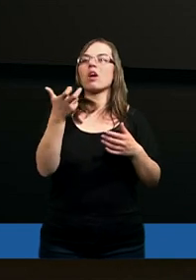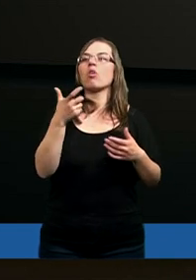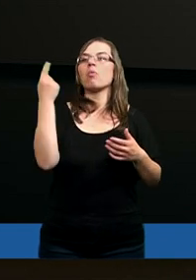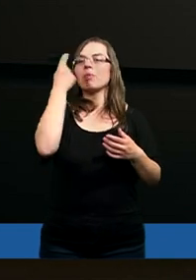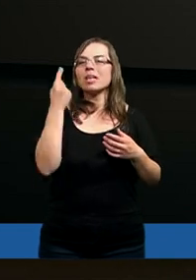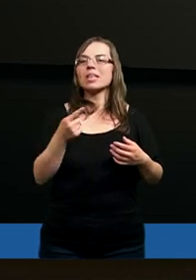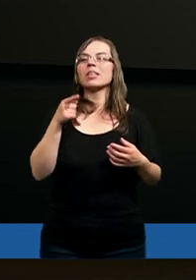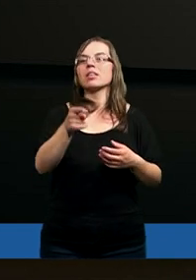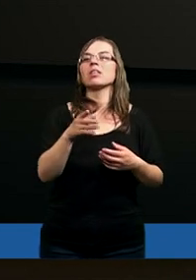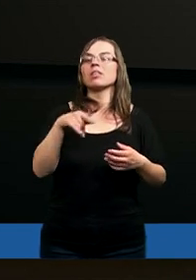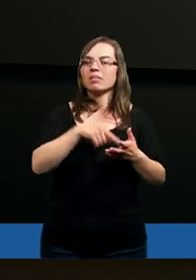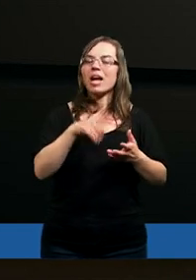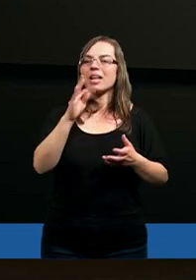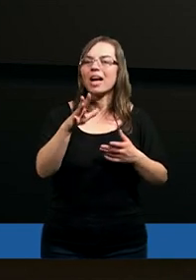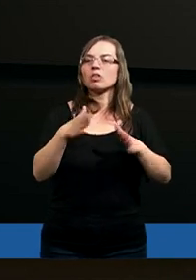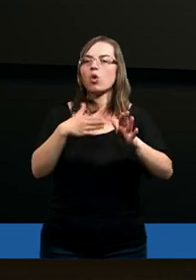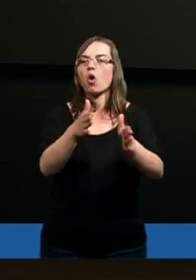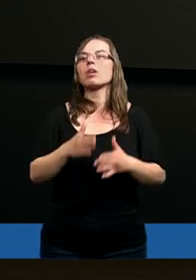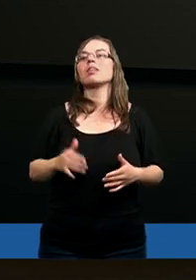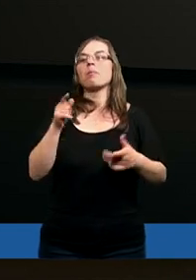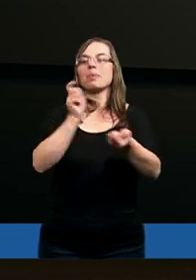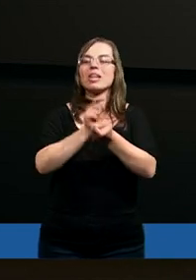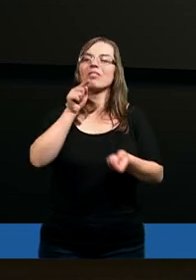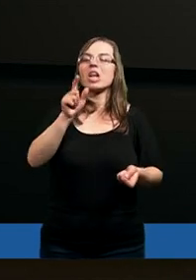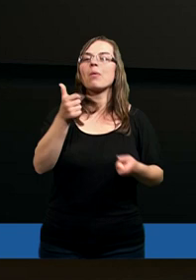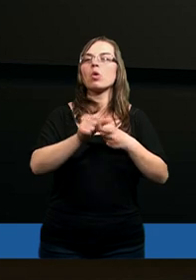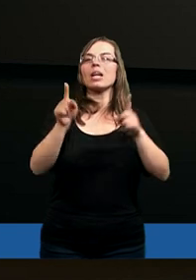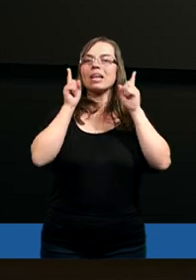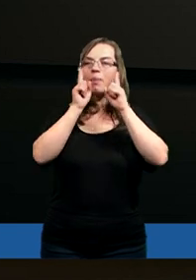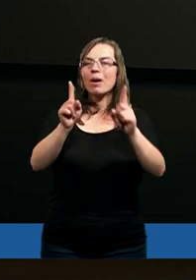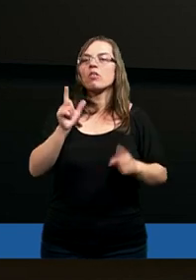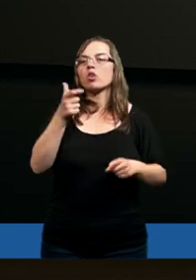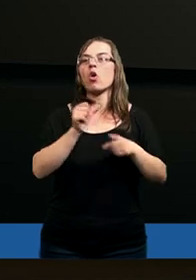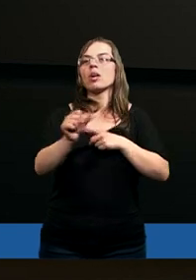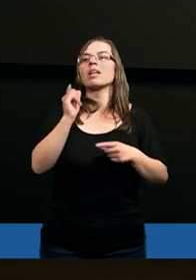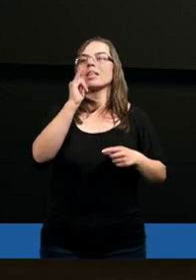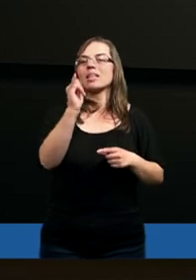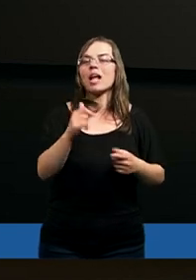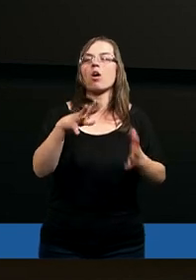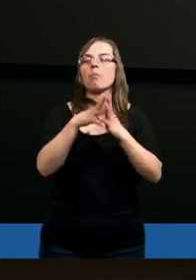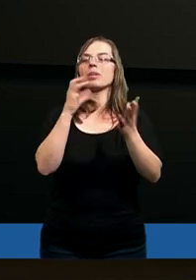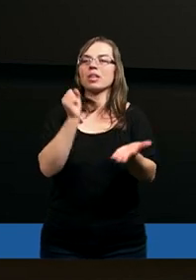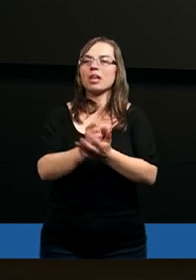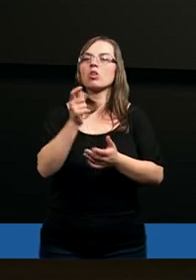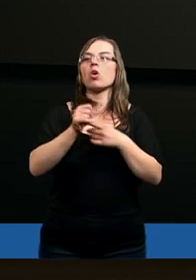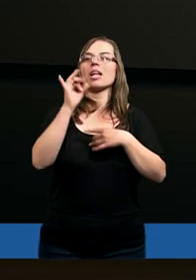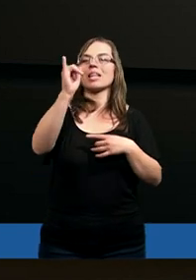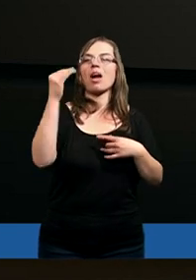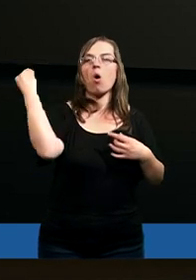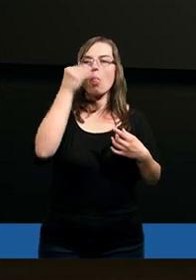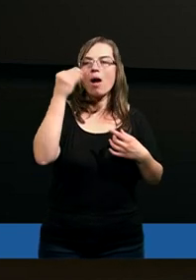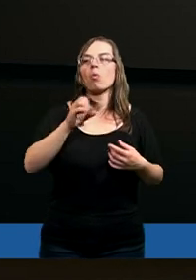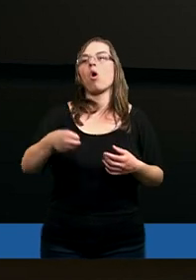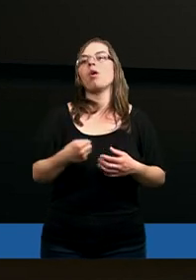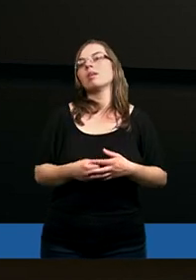myśli o buntach przeciwko jego drogom, przeciwko temu, co jest prawdą, co jest jego przykazaniem, co jest jego